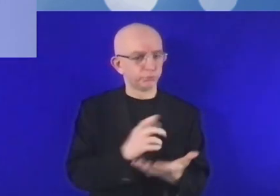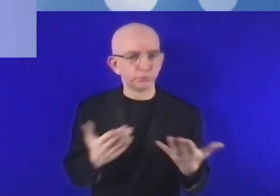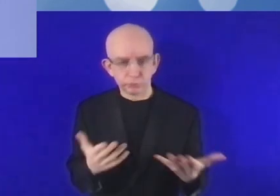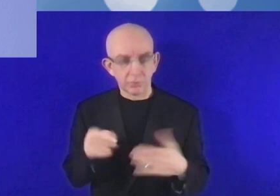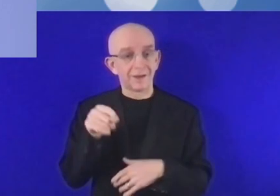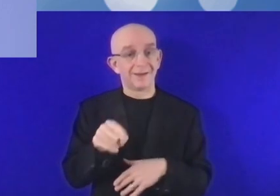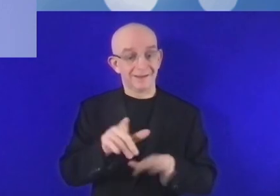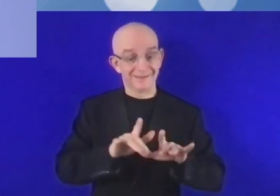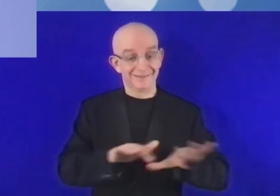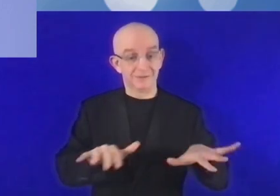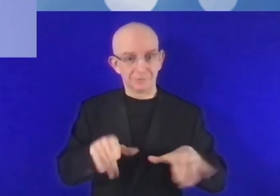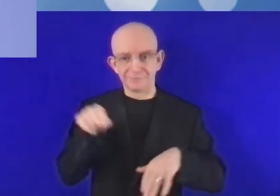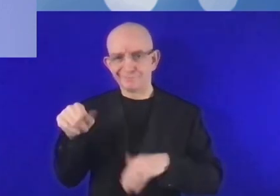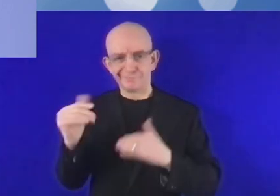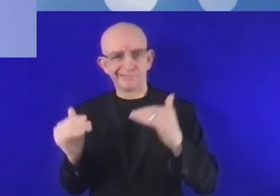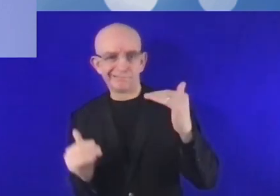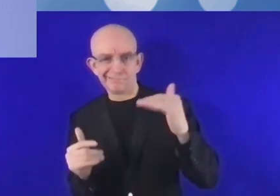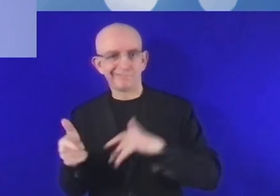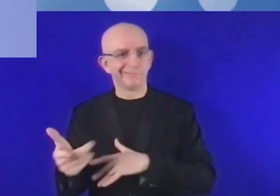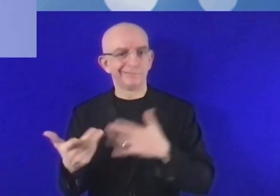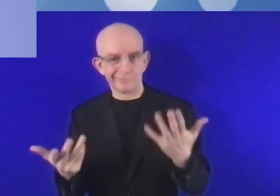Cela étant dit, pour en revenir au gouffre numérique,